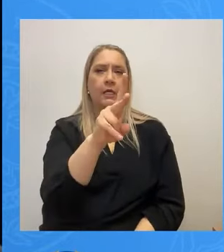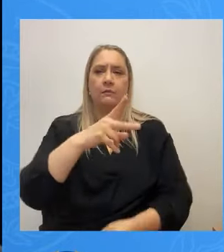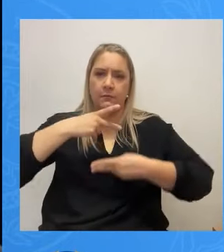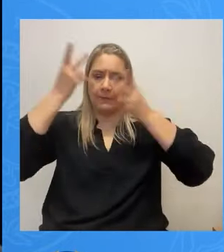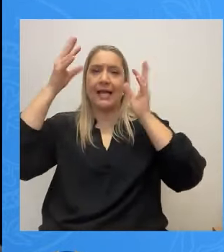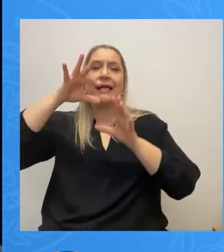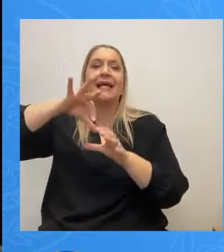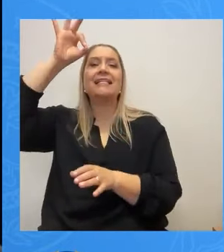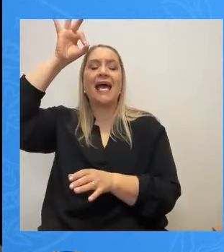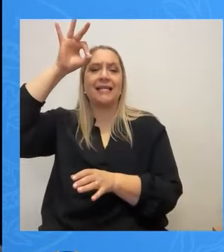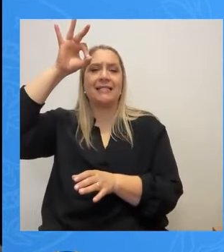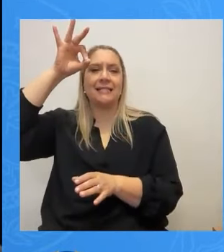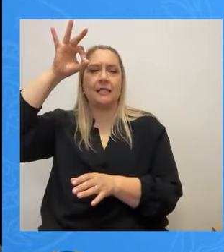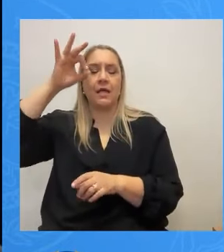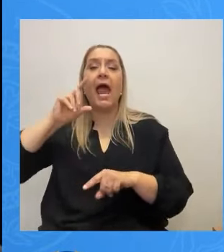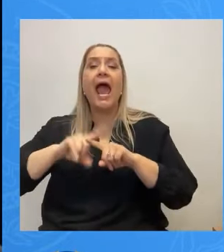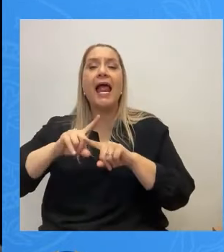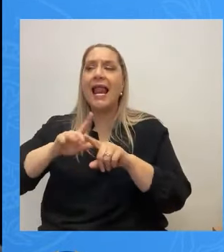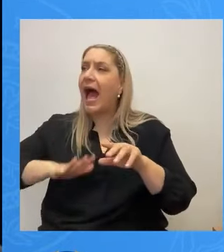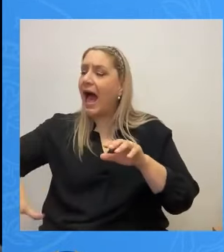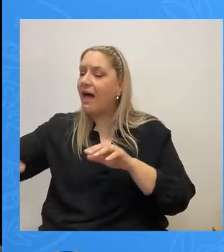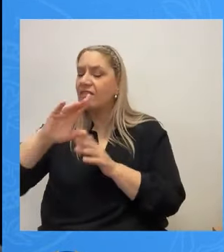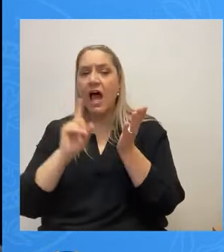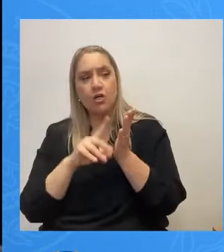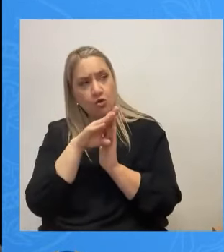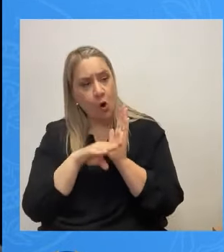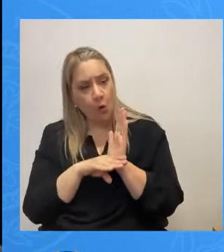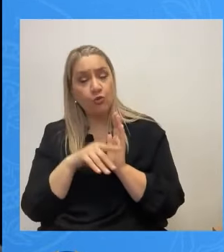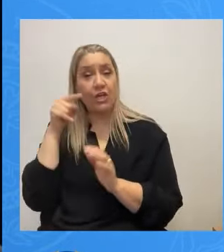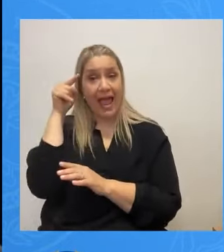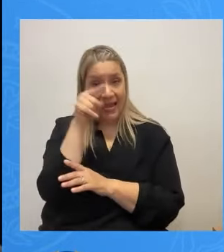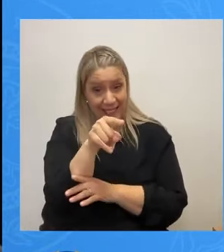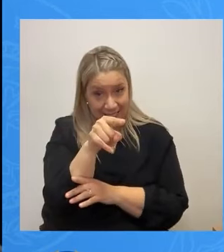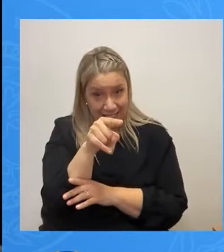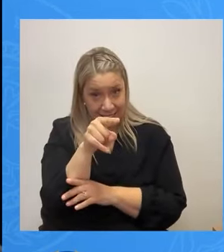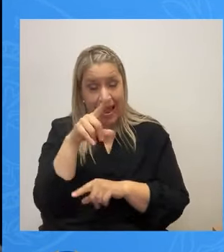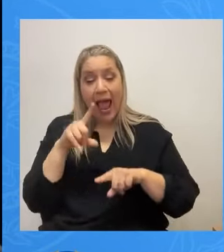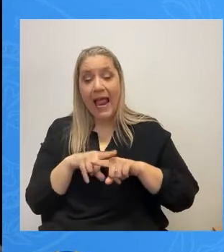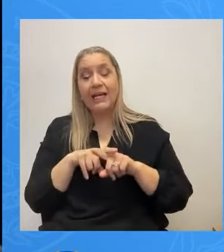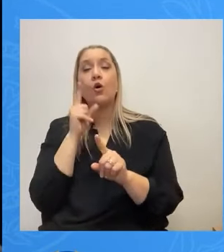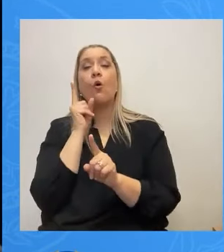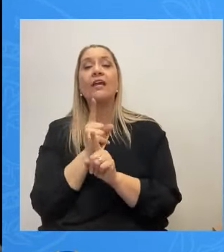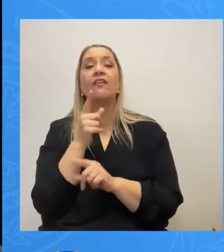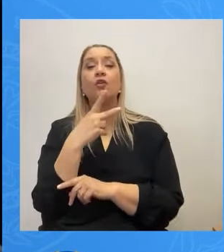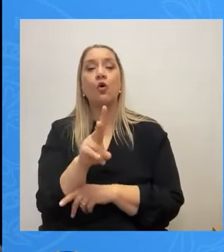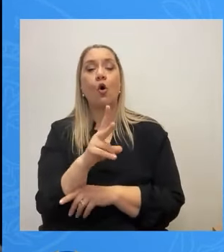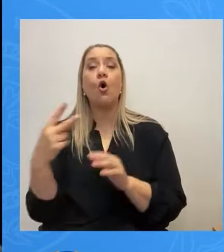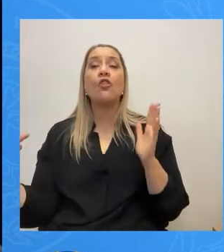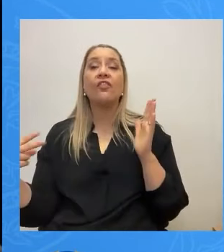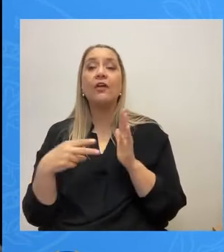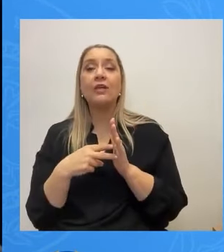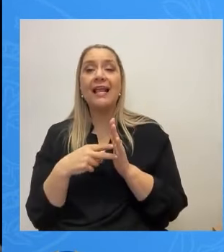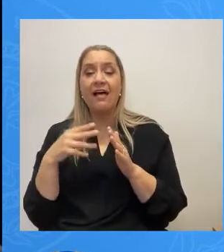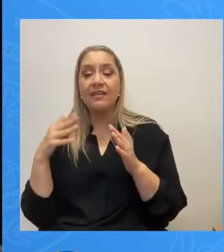εξαίρεση, σε όλη τη χώρα ισχύουν άλλα. Εκεί ισχύει ειδικό οικοδομικό καθεστώς. Φτιάχνουν 2.000 σπίτια